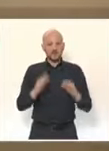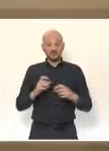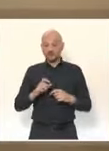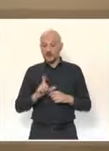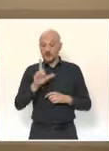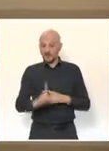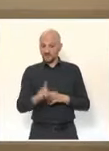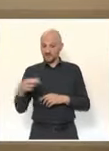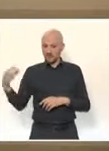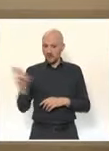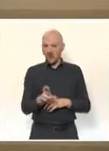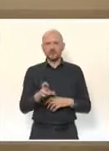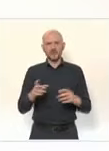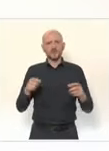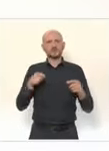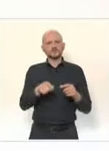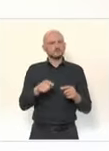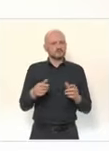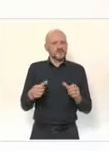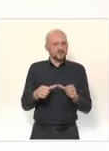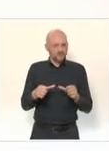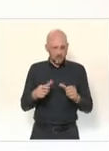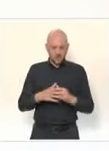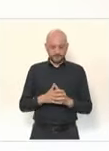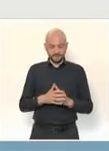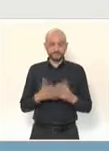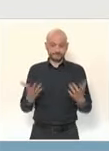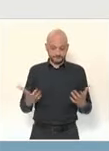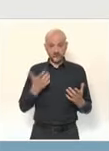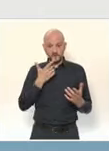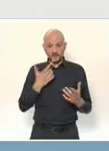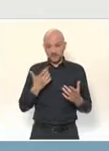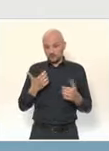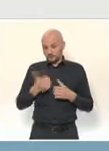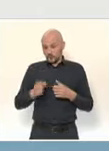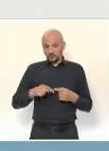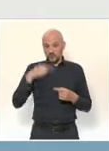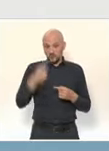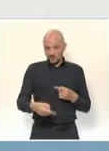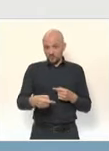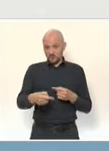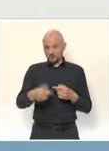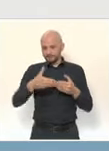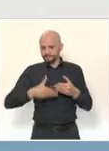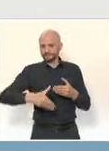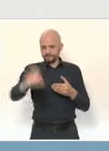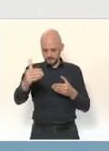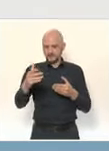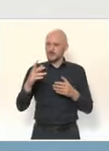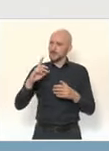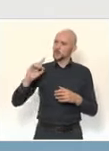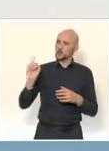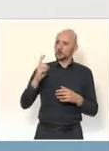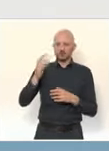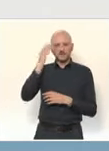Nous sommes au rendez-vous fixé, c'est-à-dire la possibilité, la semaine prochaine, donc la semaine du 26 avril, d'avoir tous nos